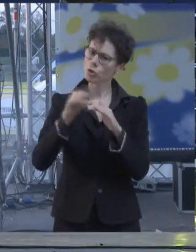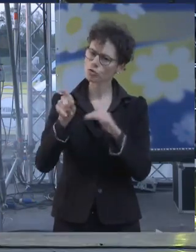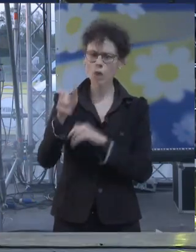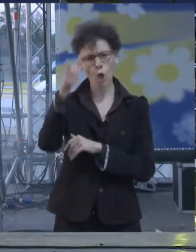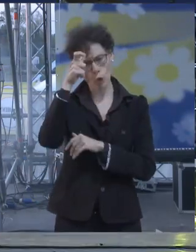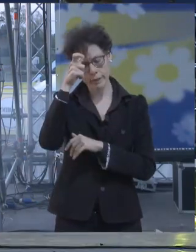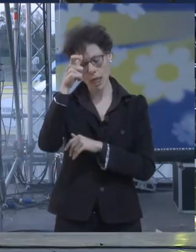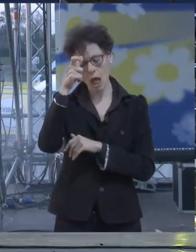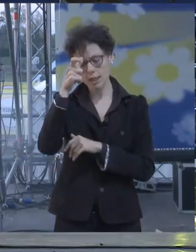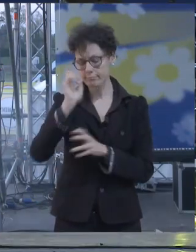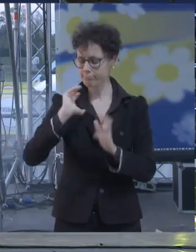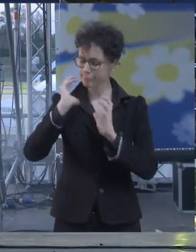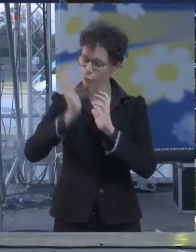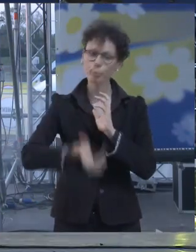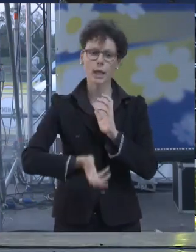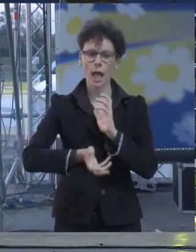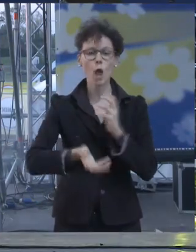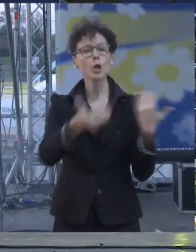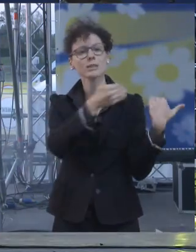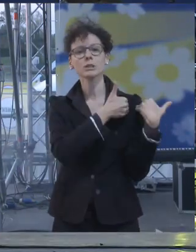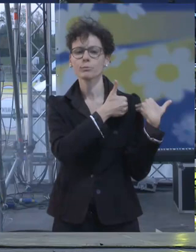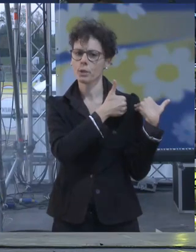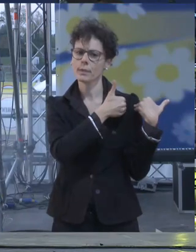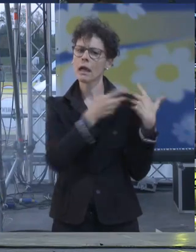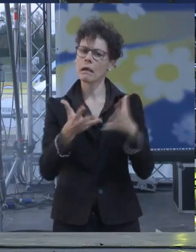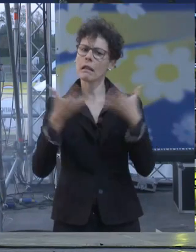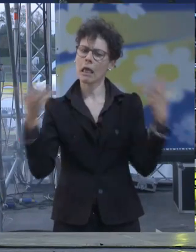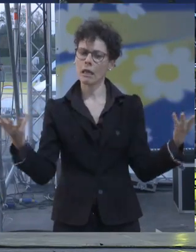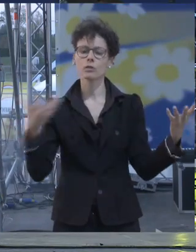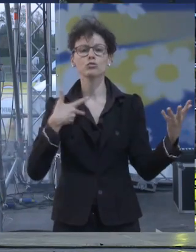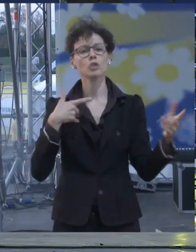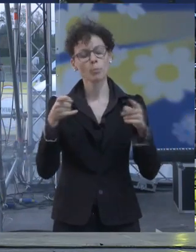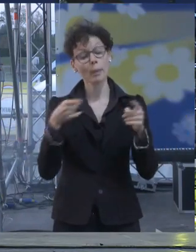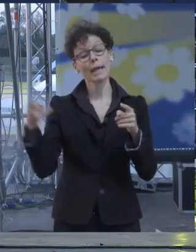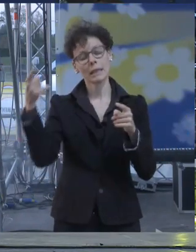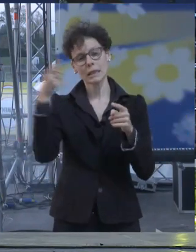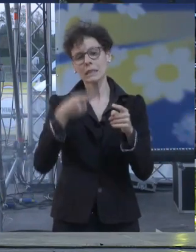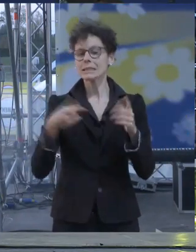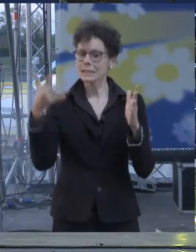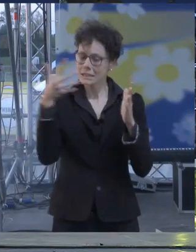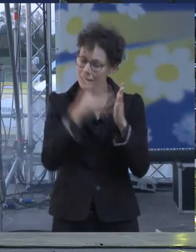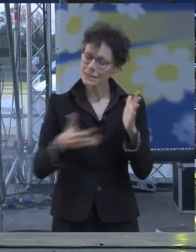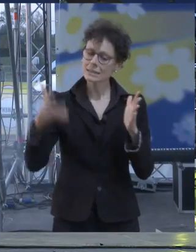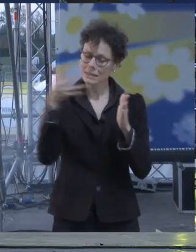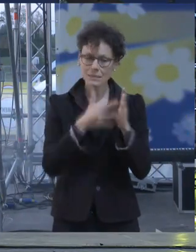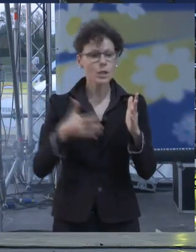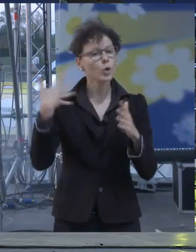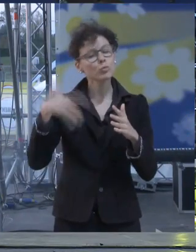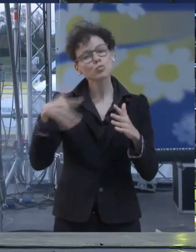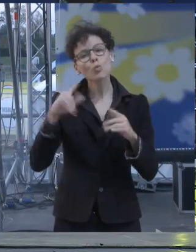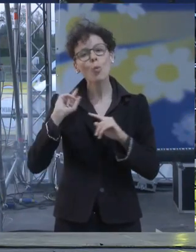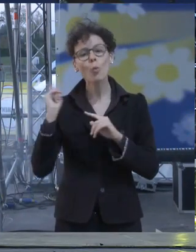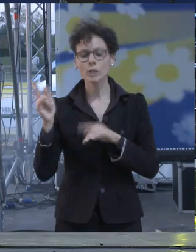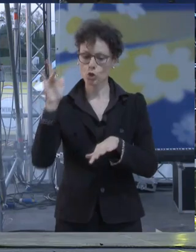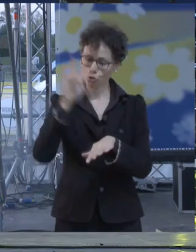complesso è una grandissima responsabilità e ci sono momenti difficili io ne ho vissuti credo tutti noi qui li abbiamo vissuti